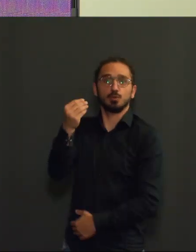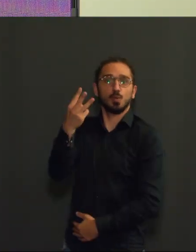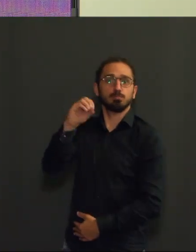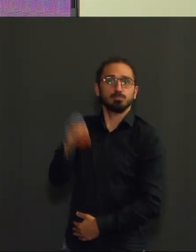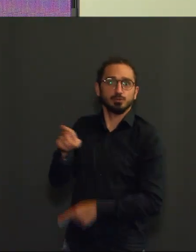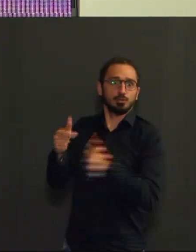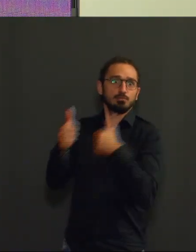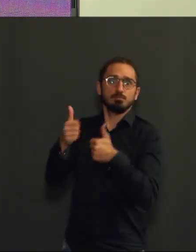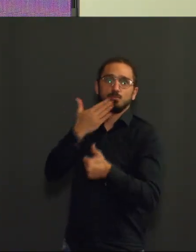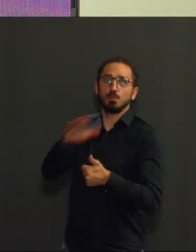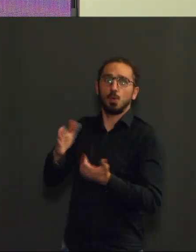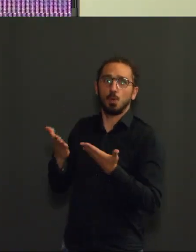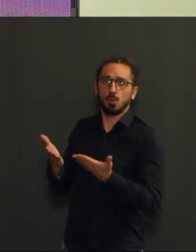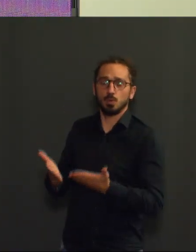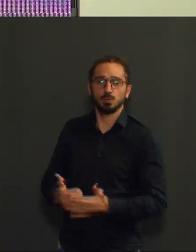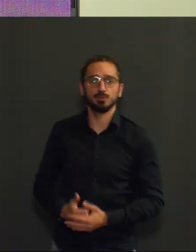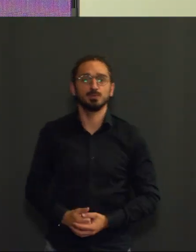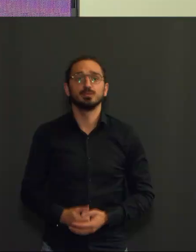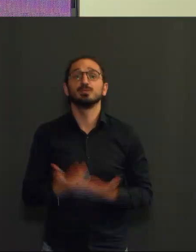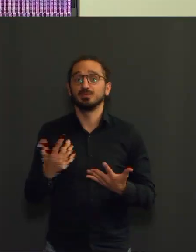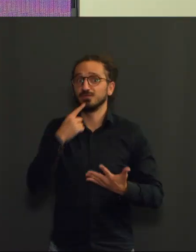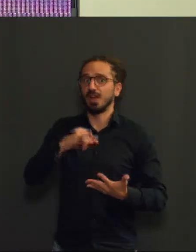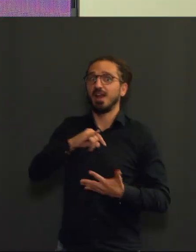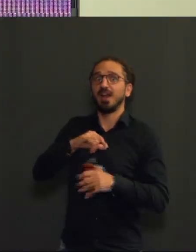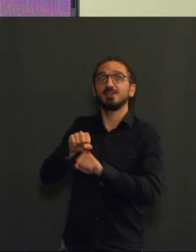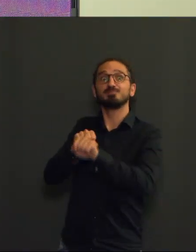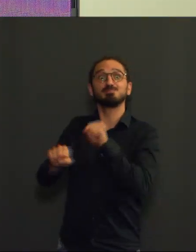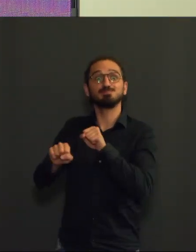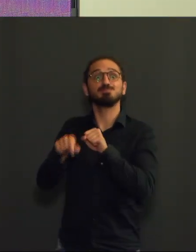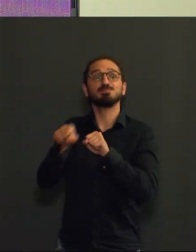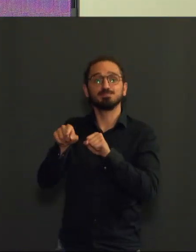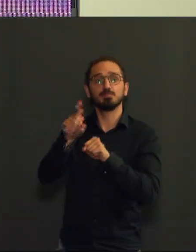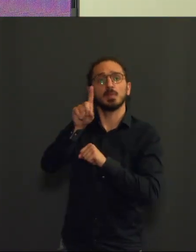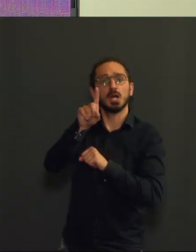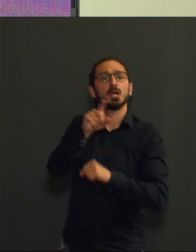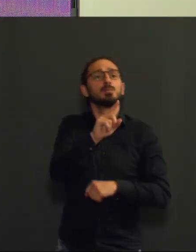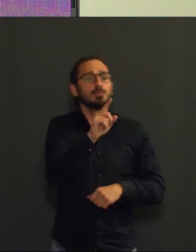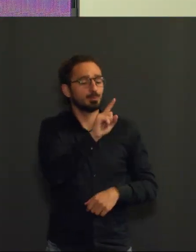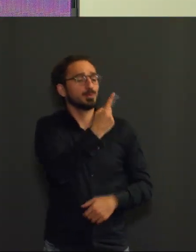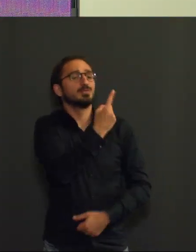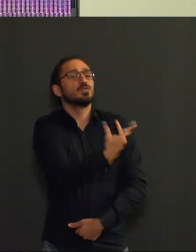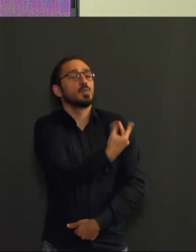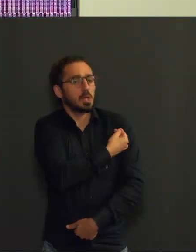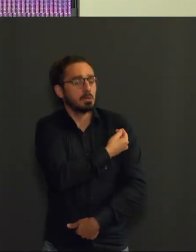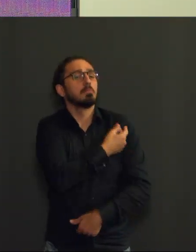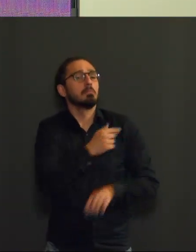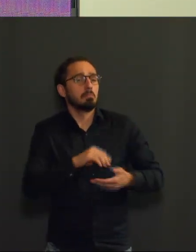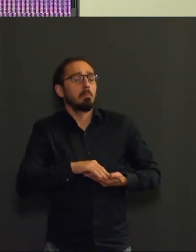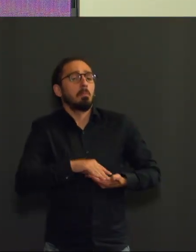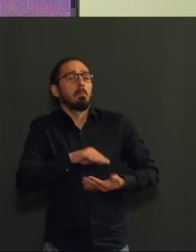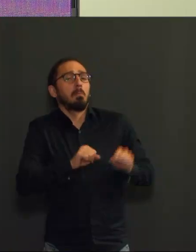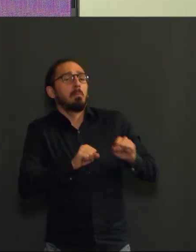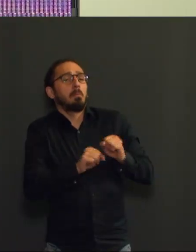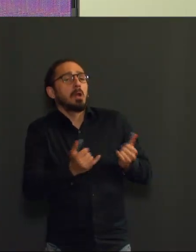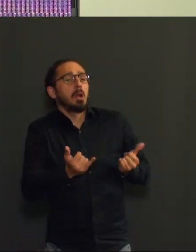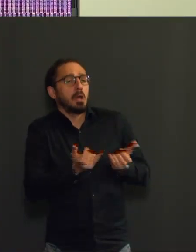maladie. La protection contre les vraies formes sévères, celle qui vous mène à l'hôpital, celle qui prête à conséquence, elle,